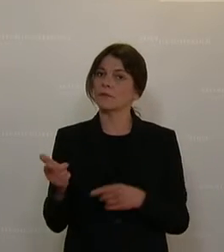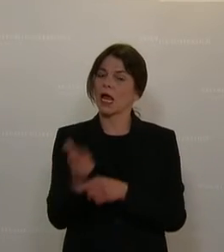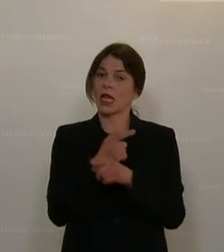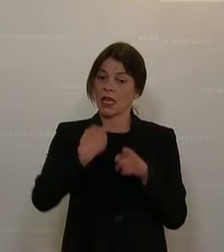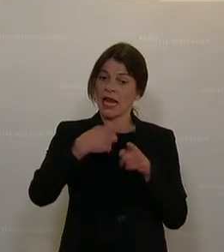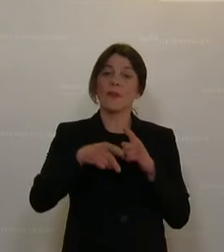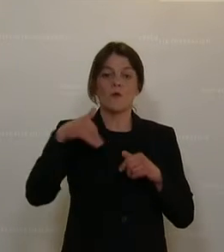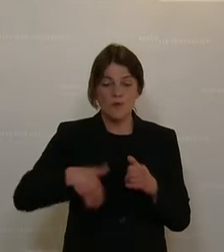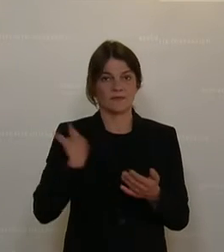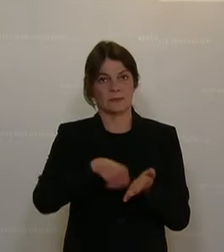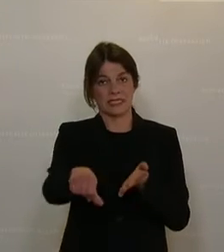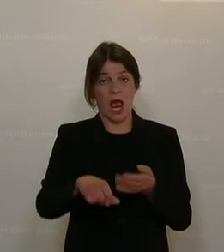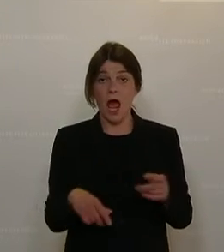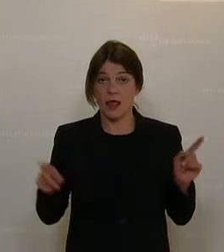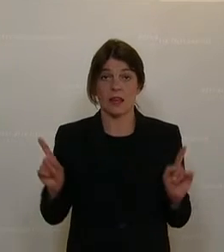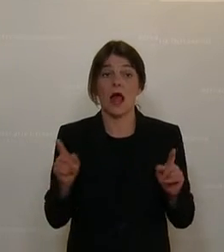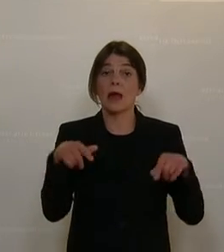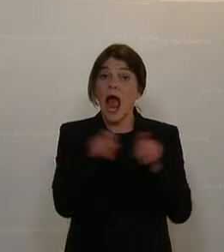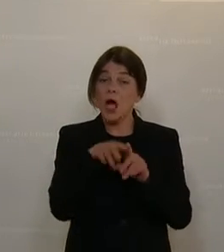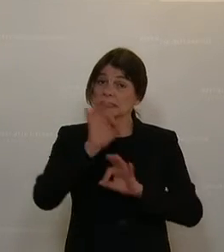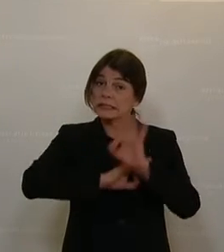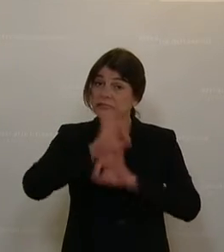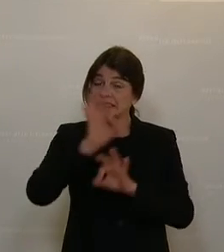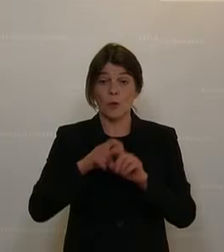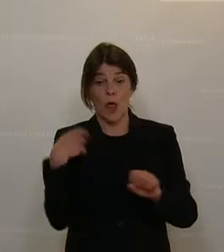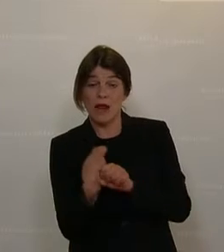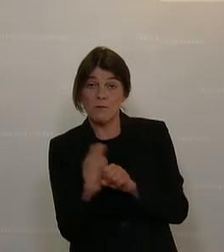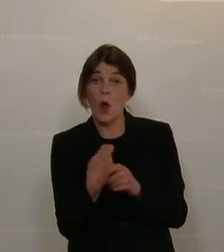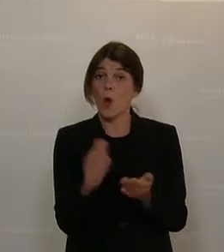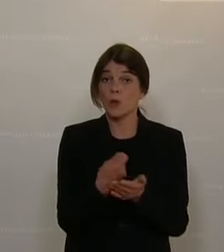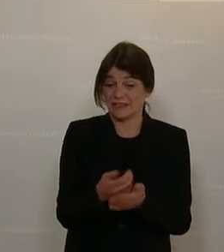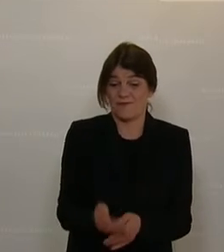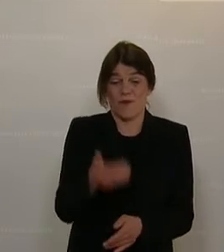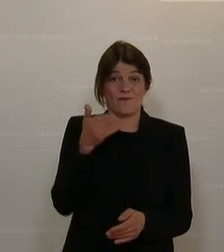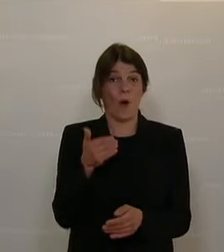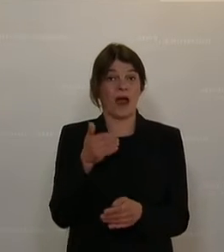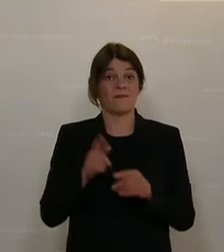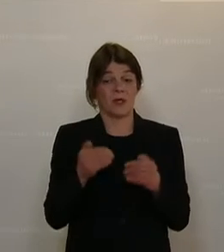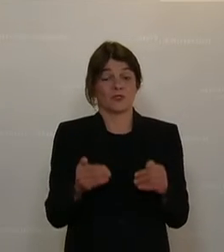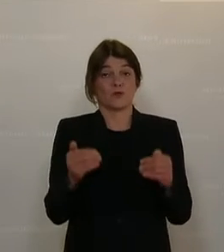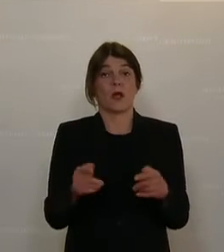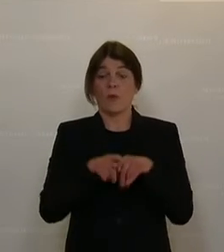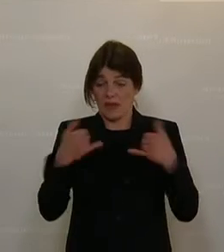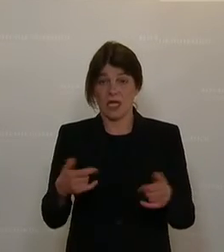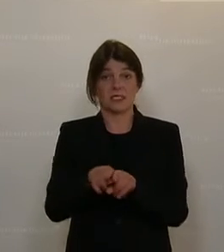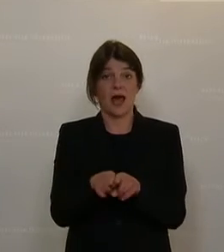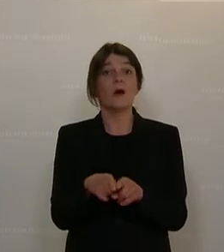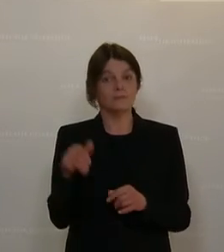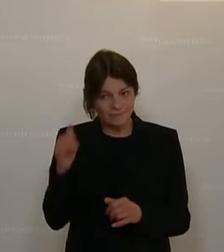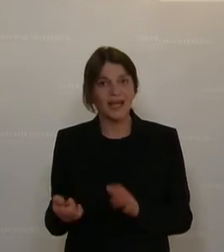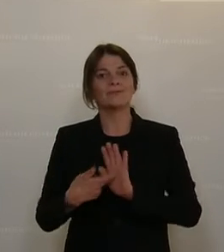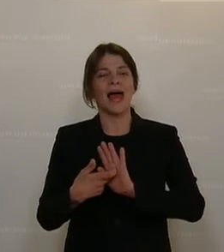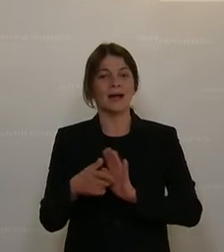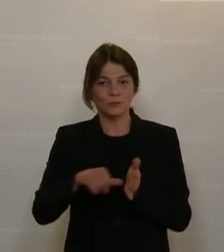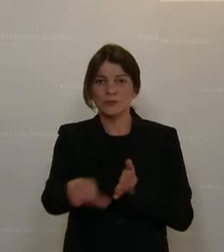Kreditraten wieder fälliggestellt sind, als auch die Zinsen und Gebühren und Kosten von vorher, während der Stundung, aber auch jetzt fälliggestellt